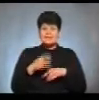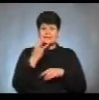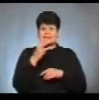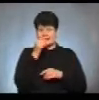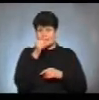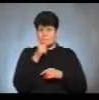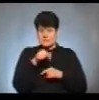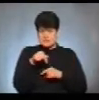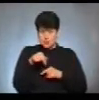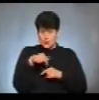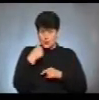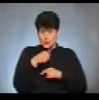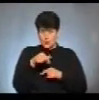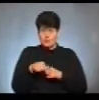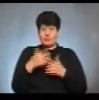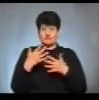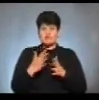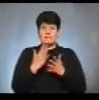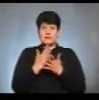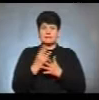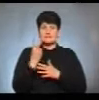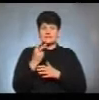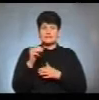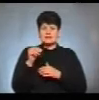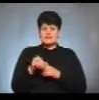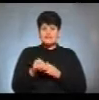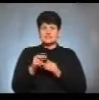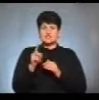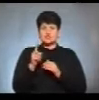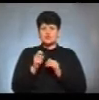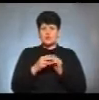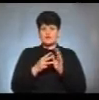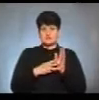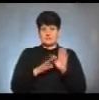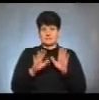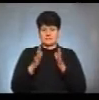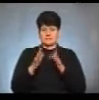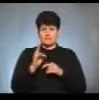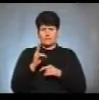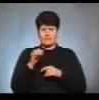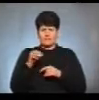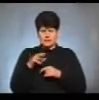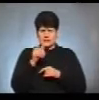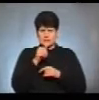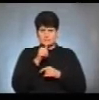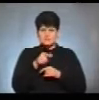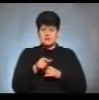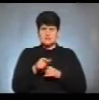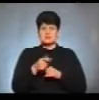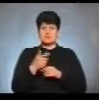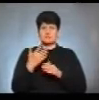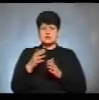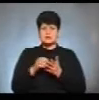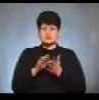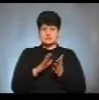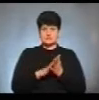місяці цього року ми маємо 2118 випадків. В квітні місяці це, тобто за первинними терміновими повідомленнями, у нас